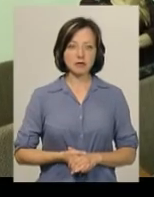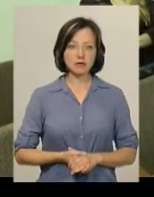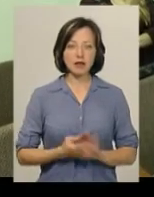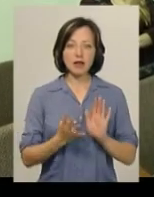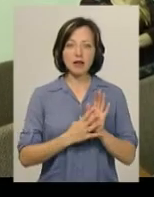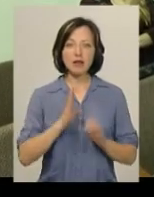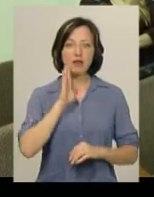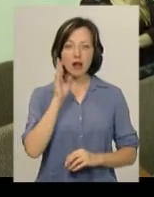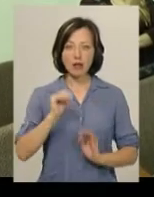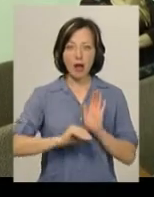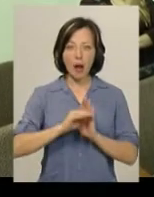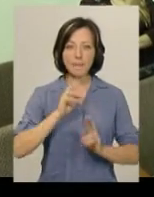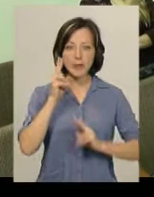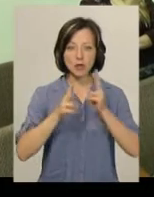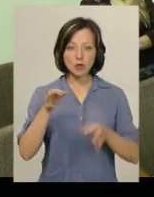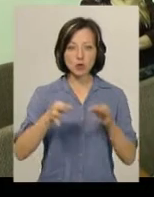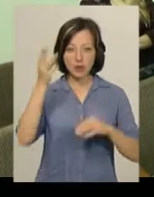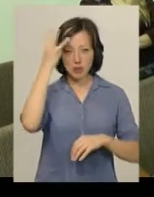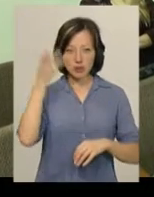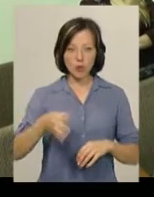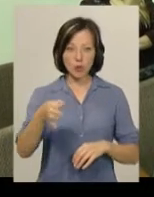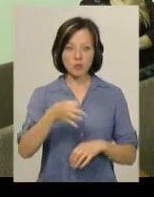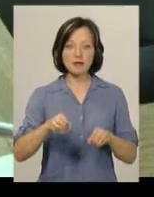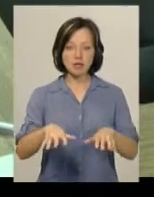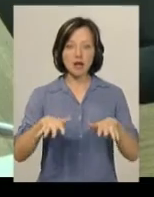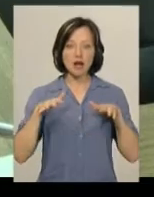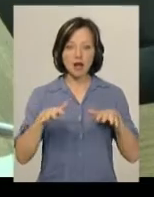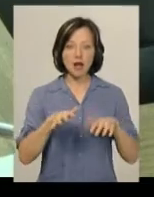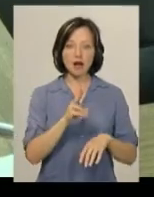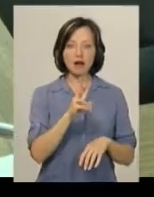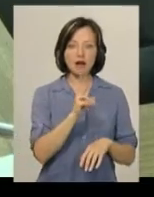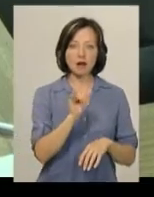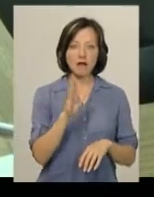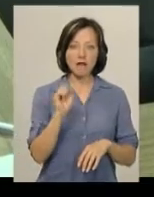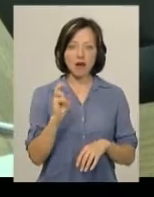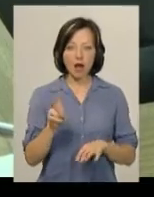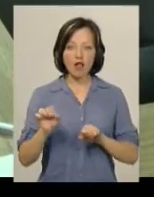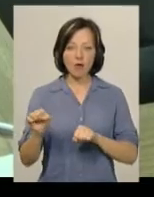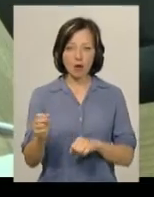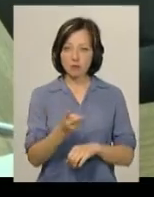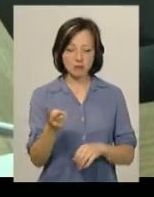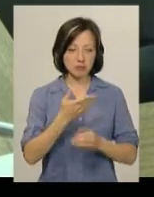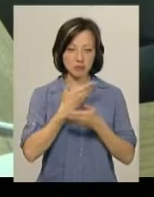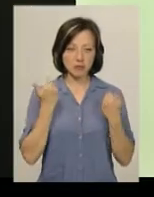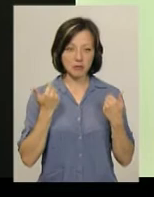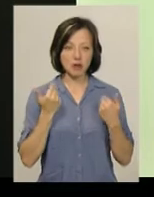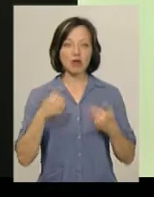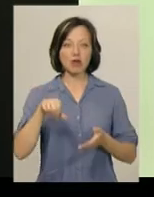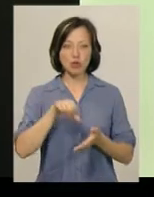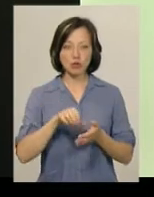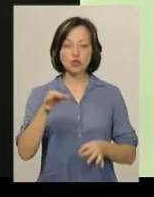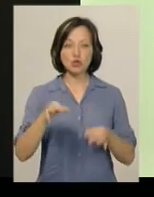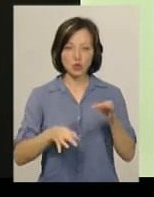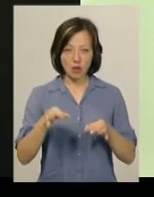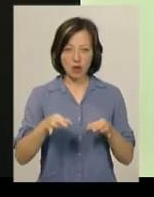Дев'ята ранку. Апеляційний суд Хмельницької області. У судовій залі ані Михайла Кривака, ані його адвоката Олега Савінського. Попри їхню відсутність,